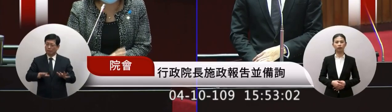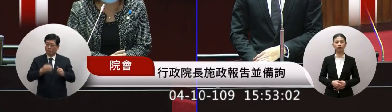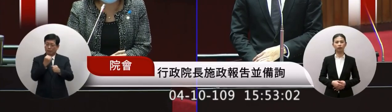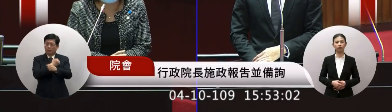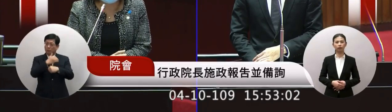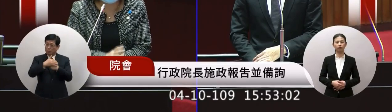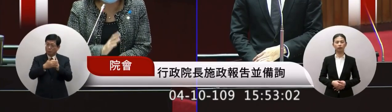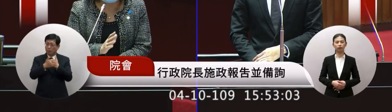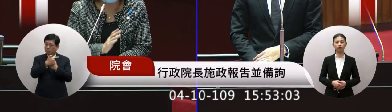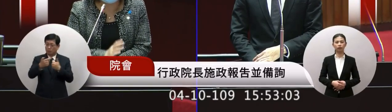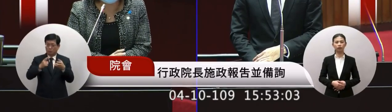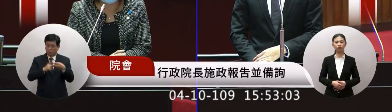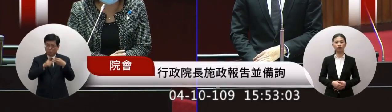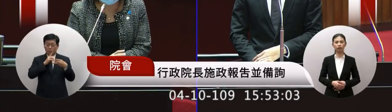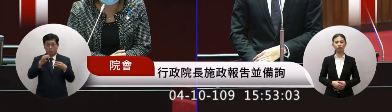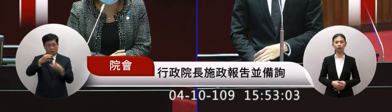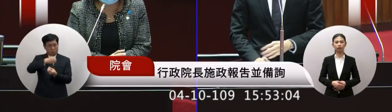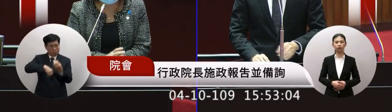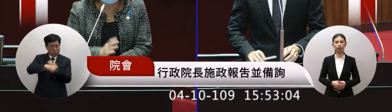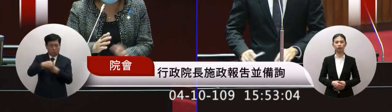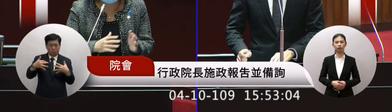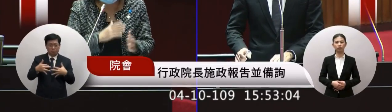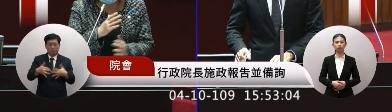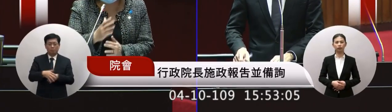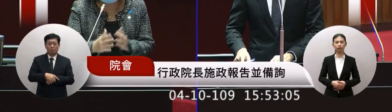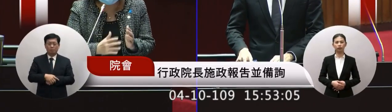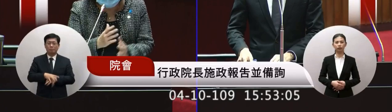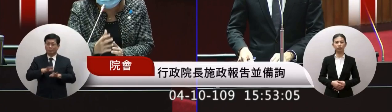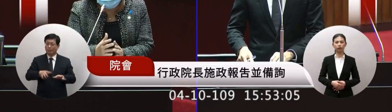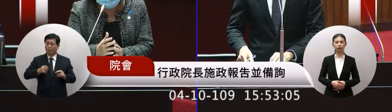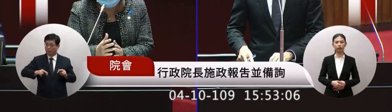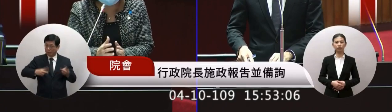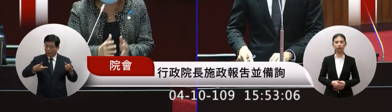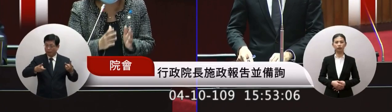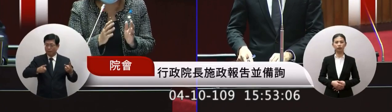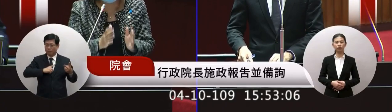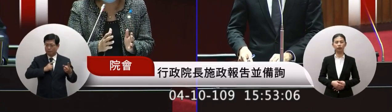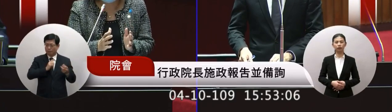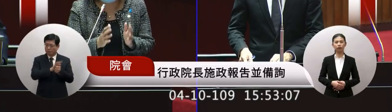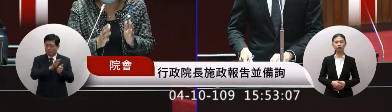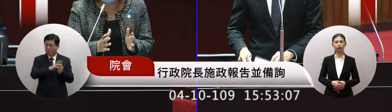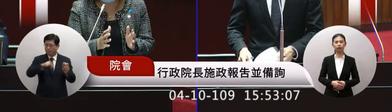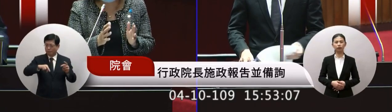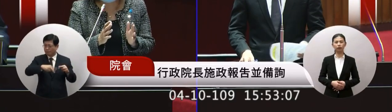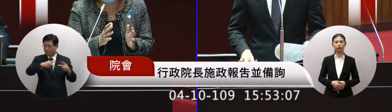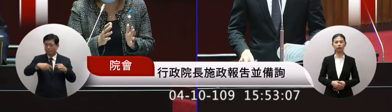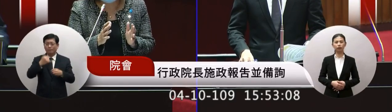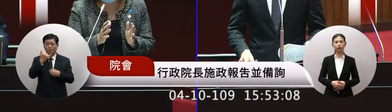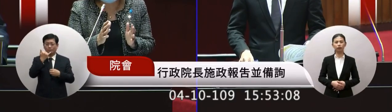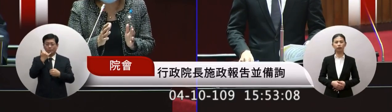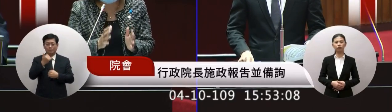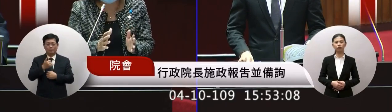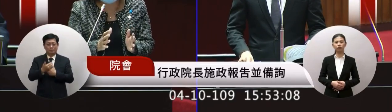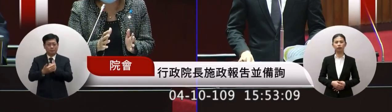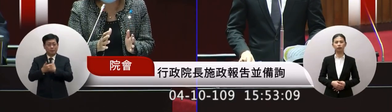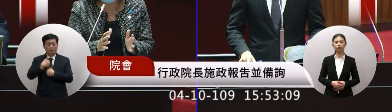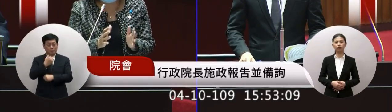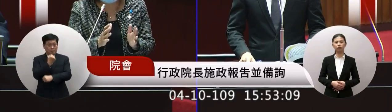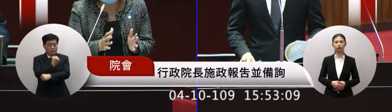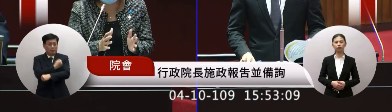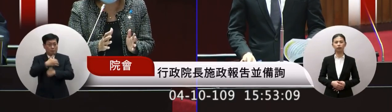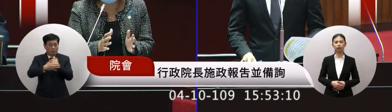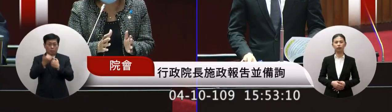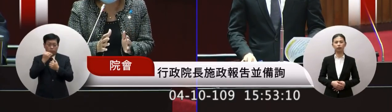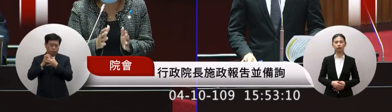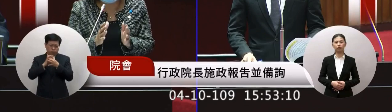部最重要是財務的問題我們現在要改善財務也是要說如何讓我們勞部可以